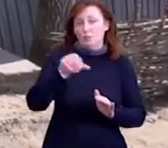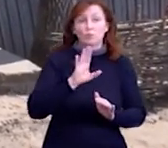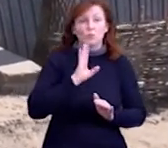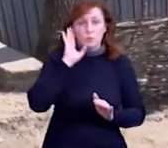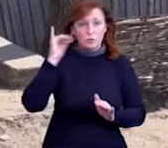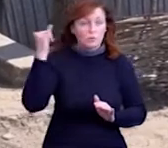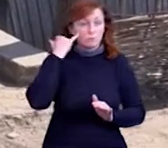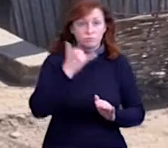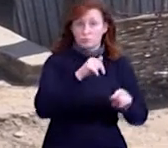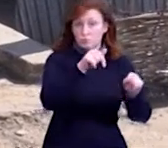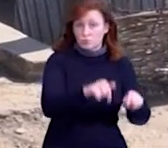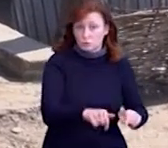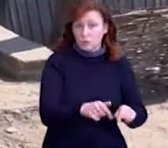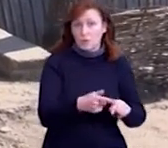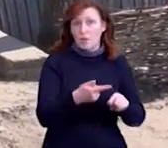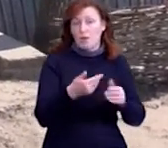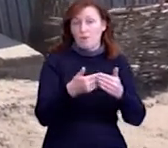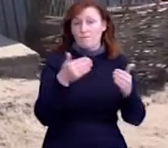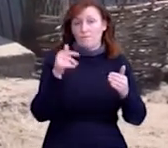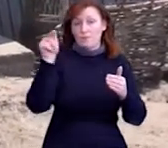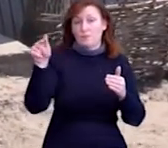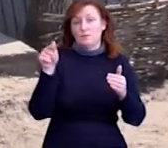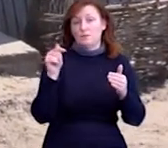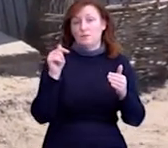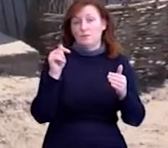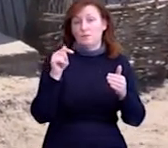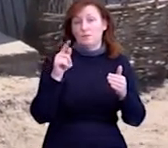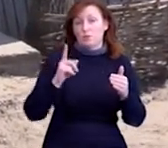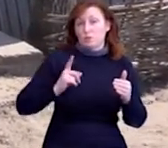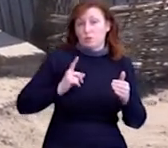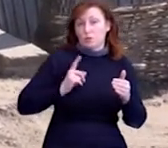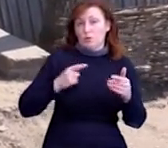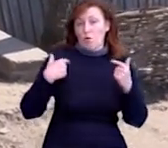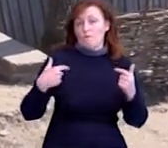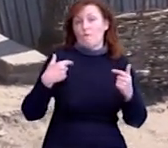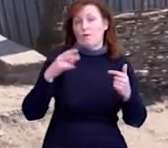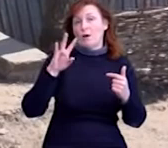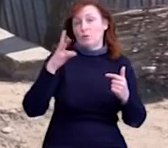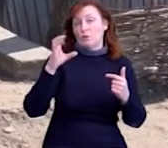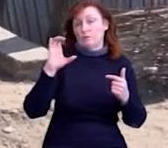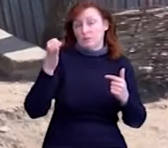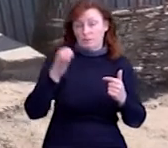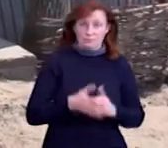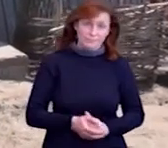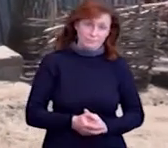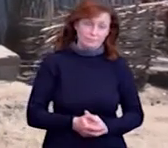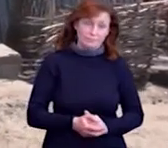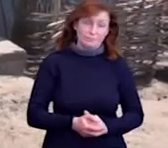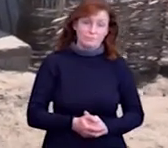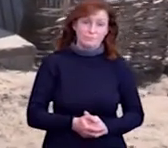Опять же, не від постраждалих, а від помічника чергового водія,